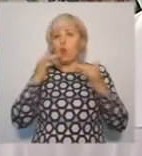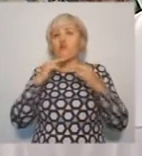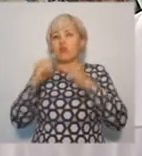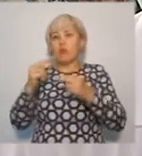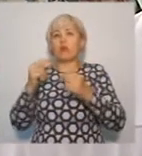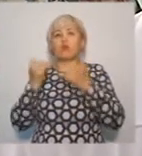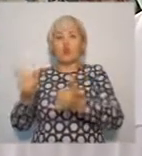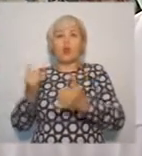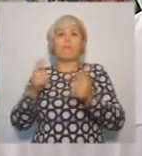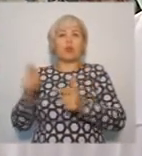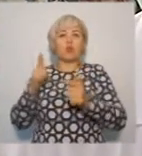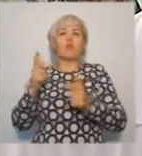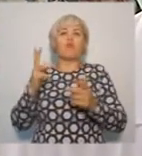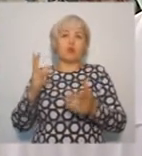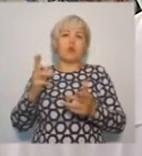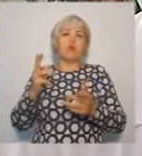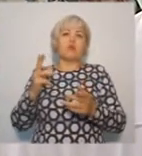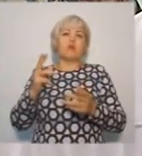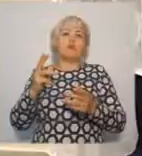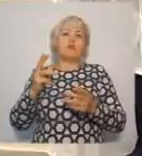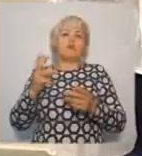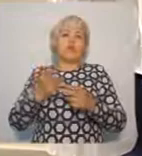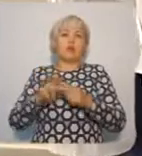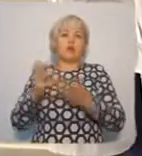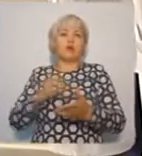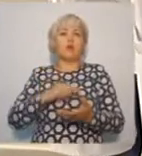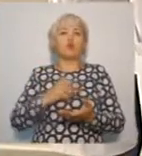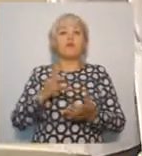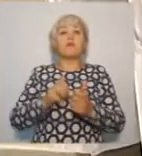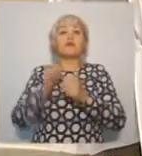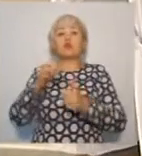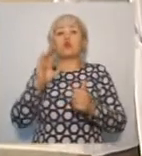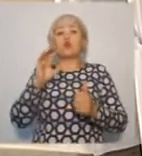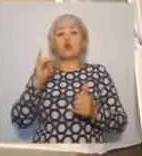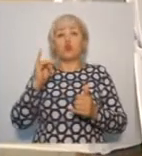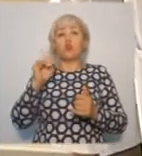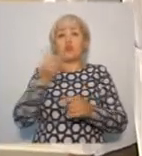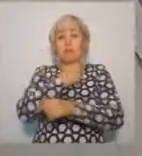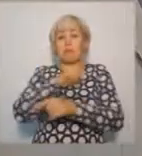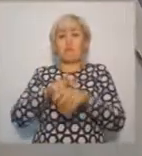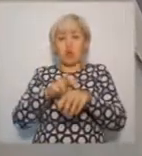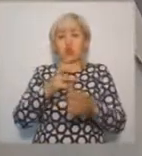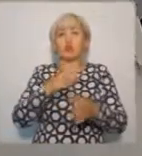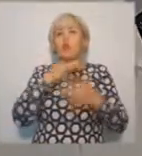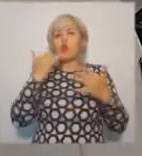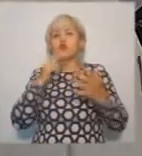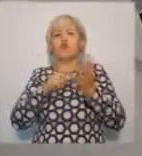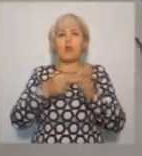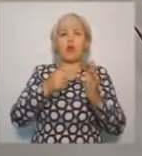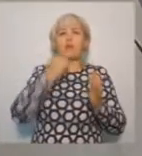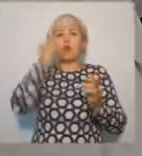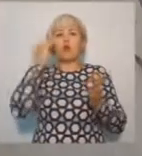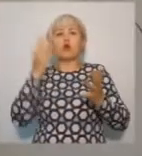много внимания уделяется подготовке и привлечению кадров. А впереди у югорских медиков еще множество планов, благодаря которым